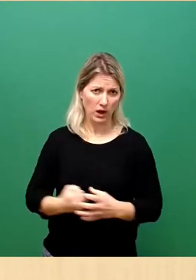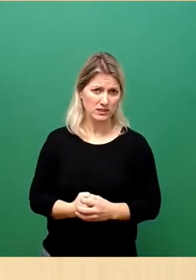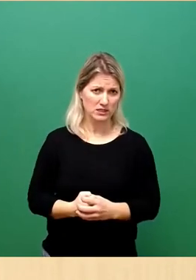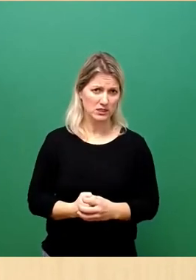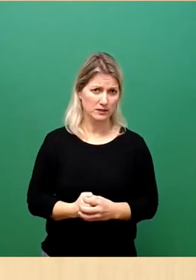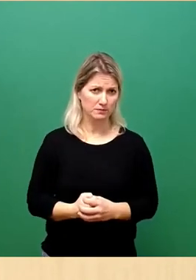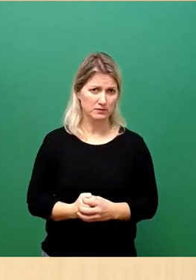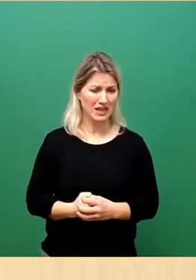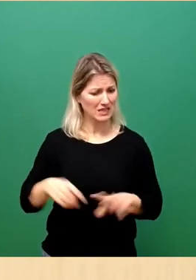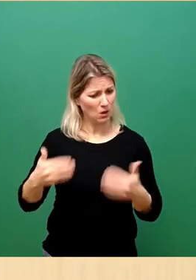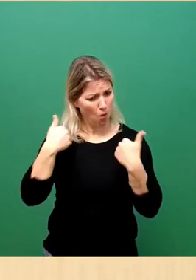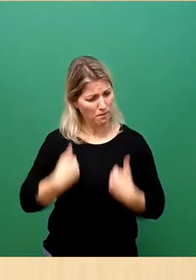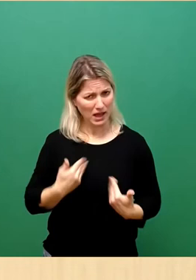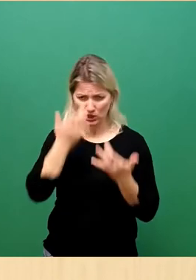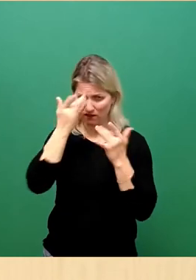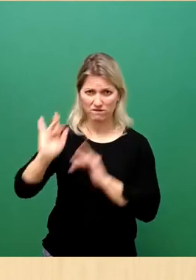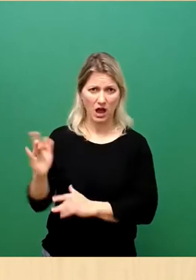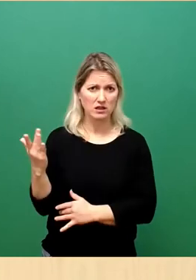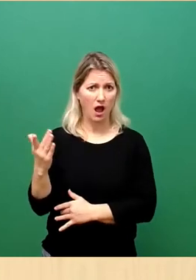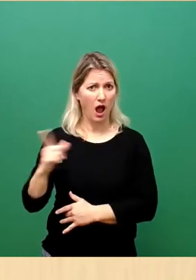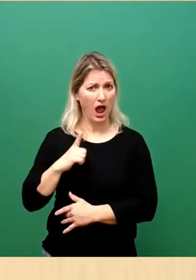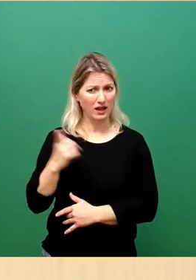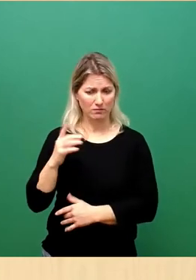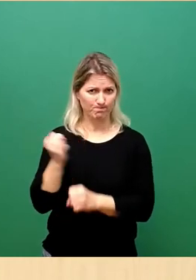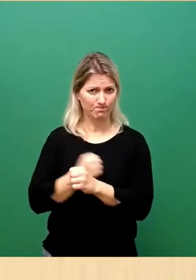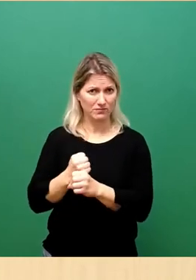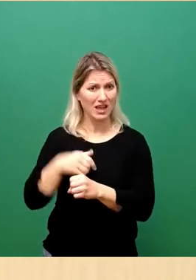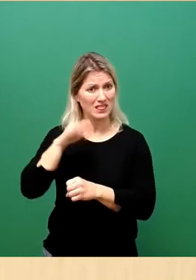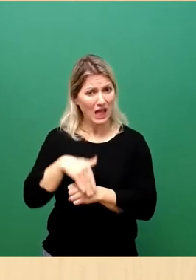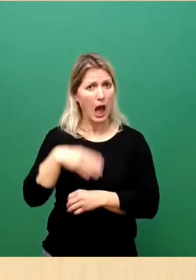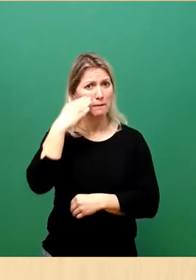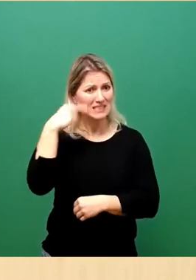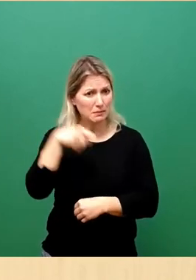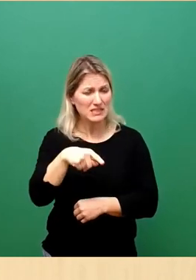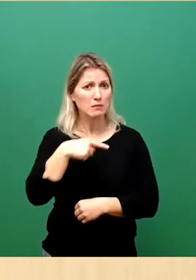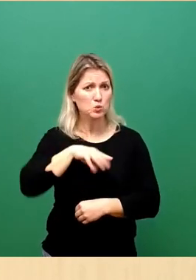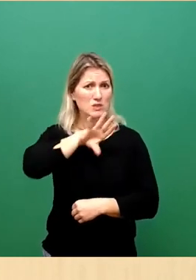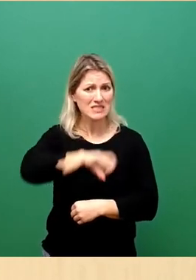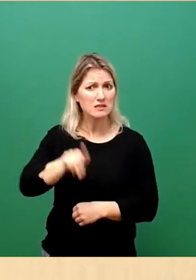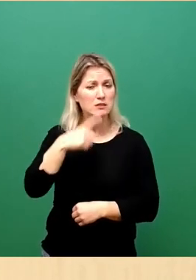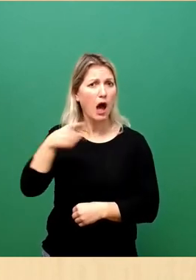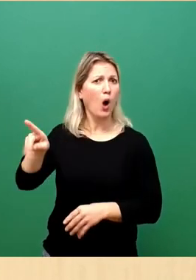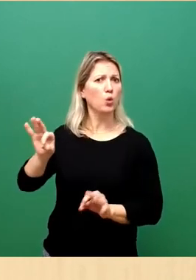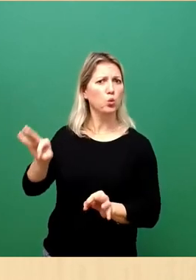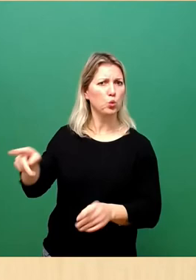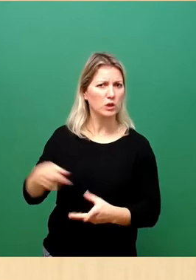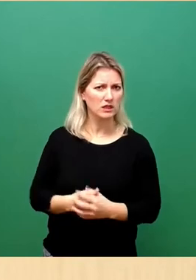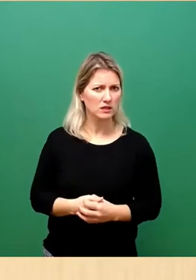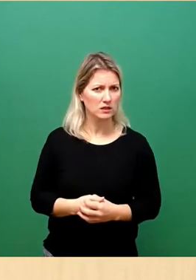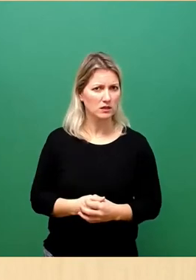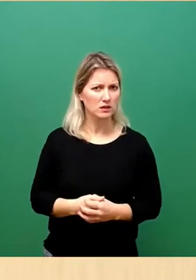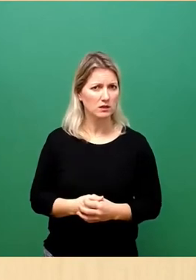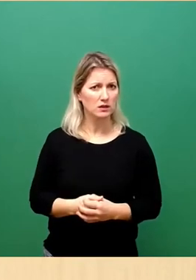rechtswidrig und menschenverachtend. Und es ist eine Schande, dass wir hier einen Ministerpräsident ertragen müssen, der das auch noch gut heißt. Und ich setze nochmal einen drauf.